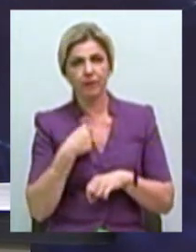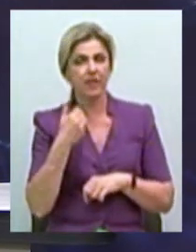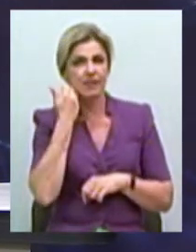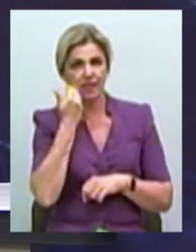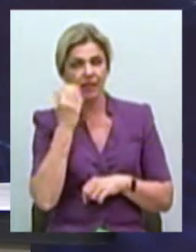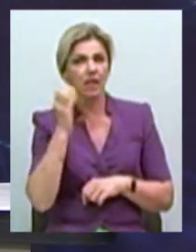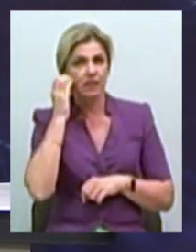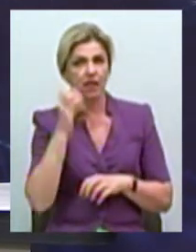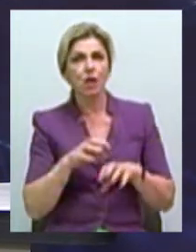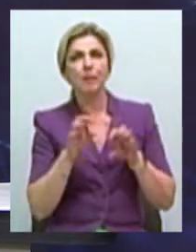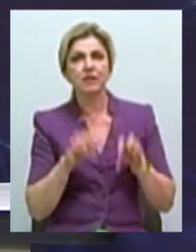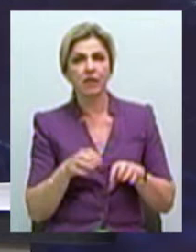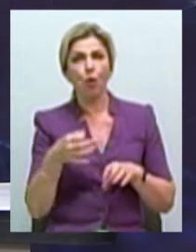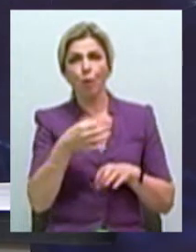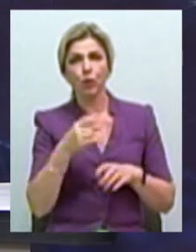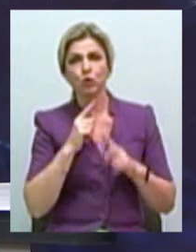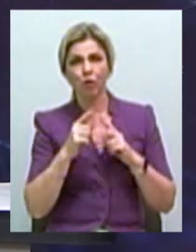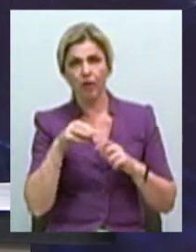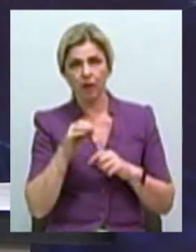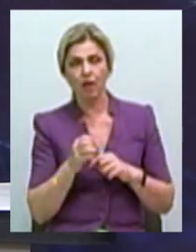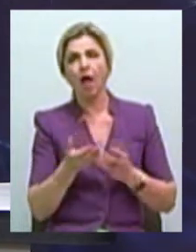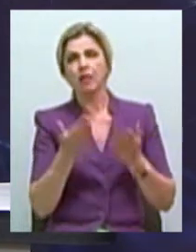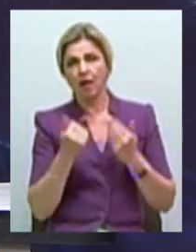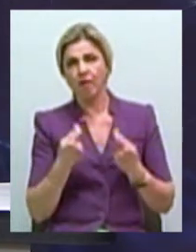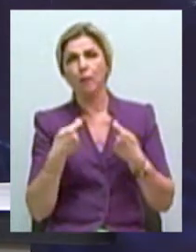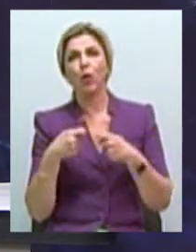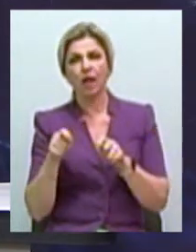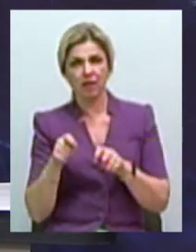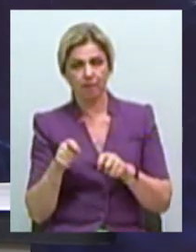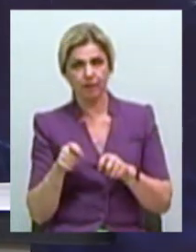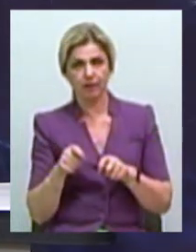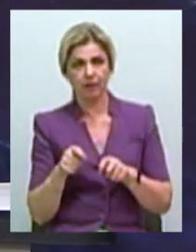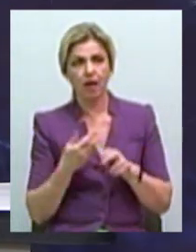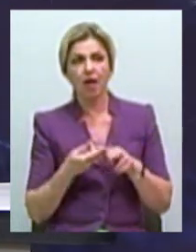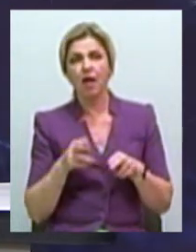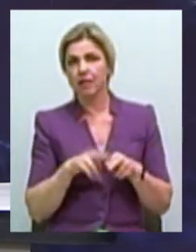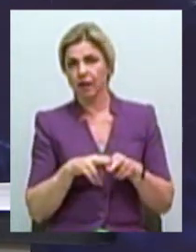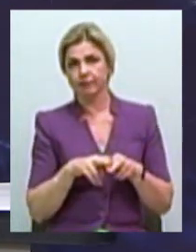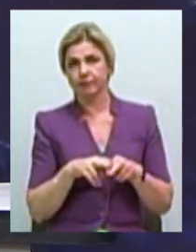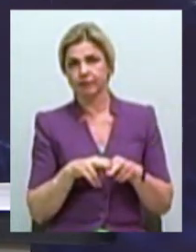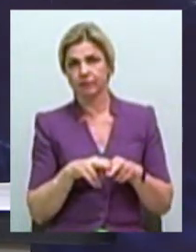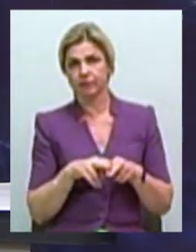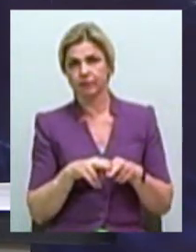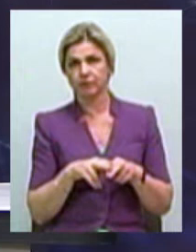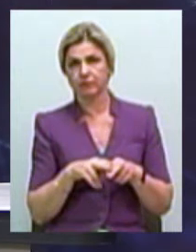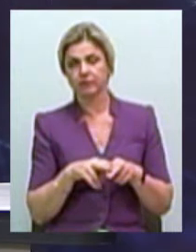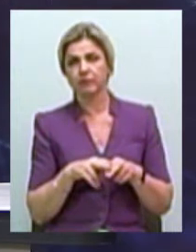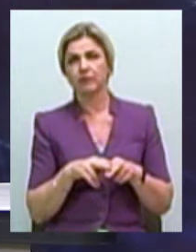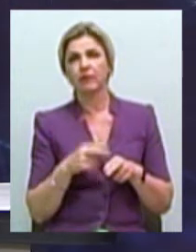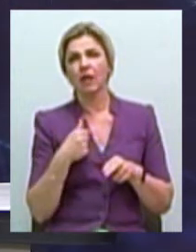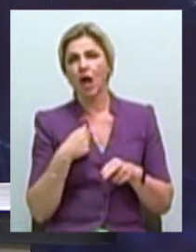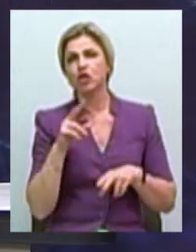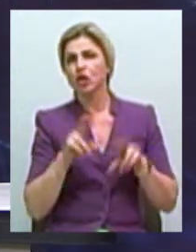представців обласного совета, який розповідає, що давайте продадим. Ну, це... Я считаю, що це